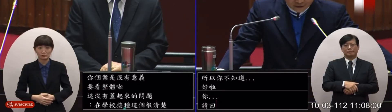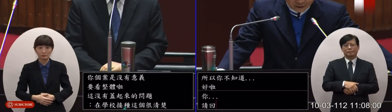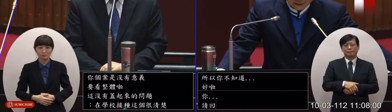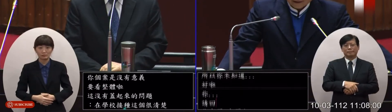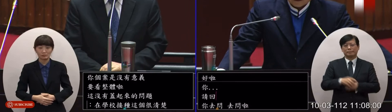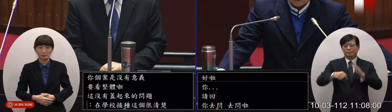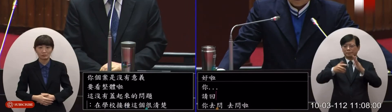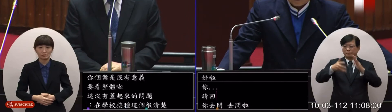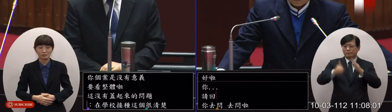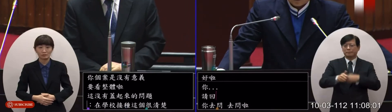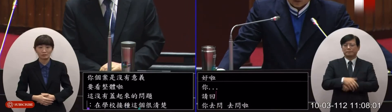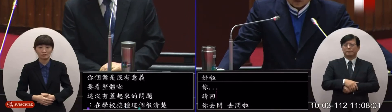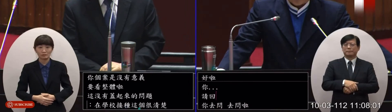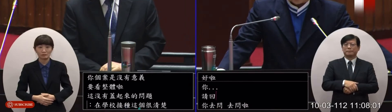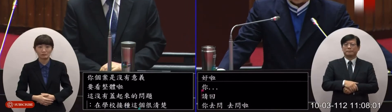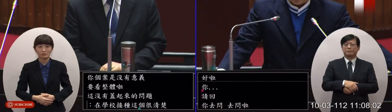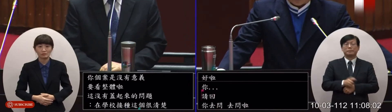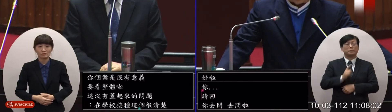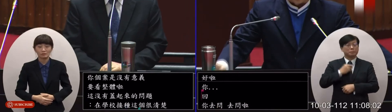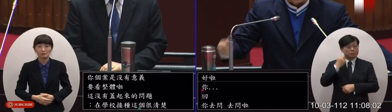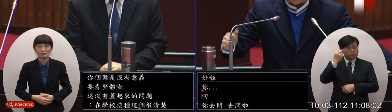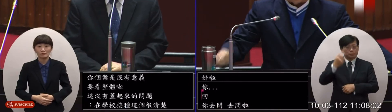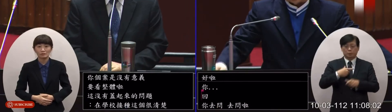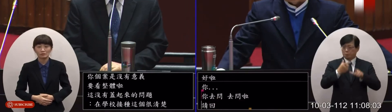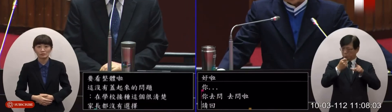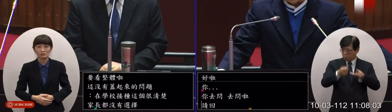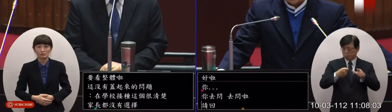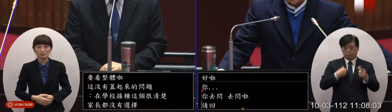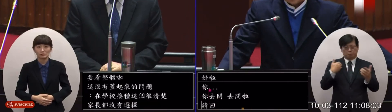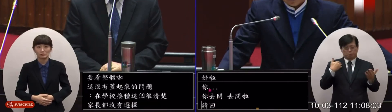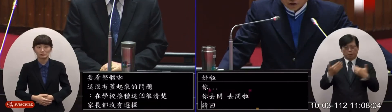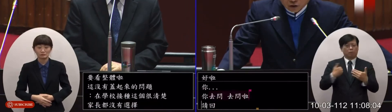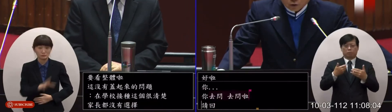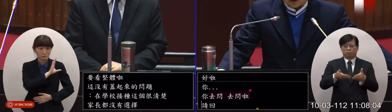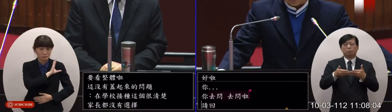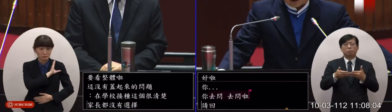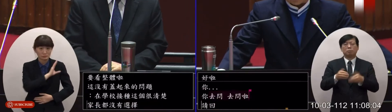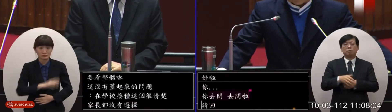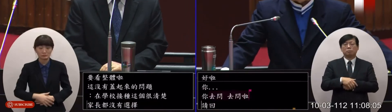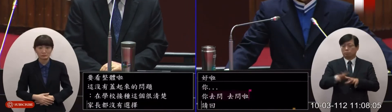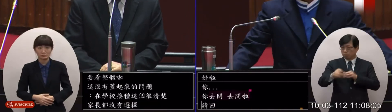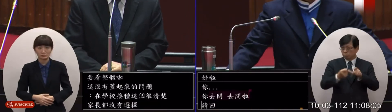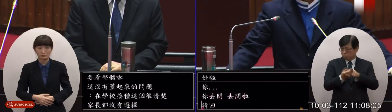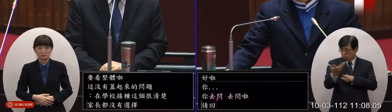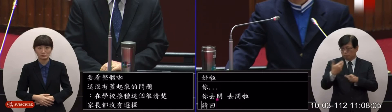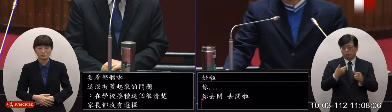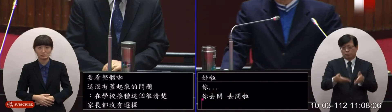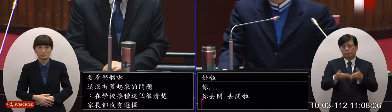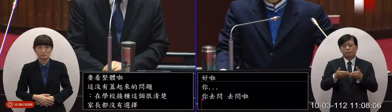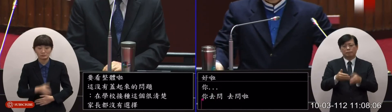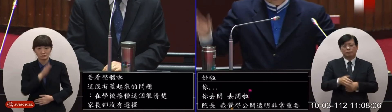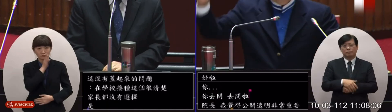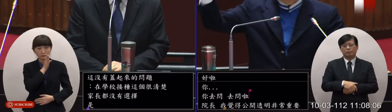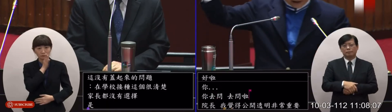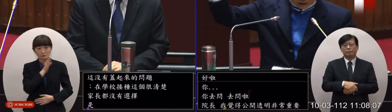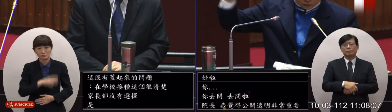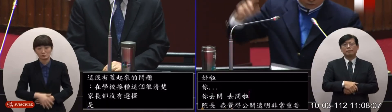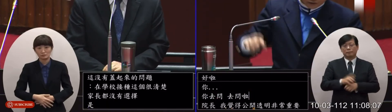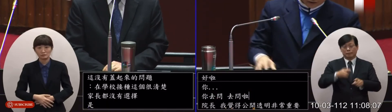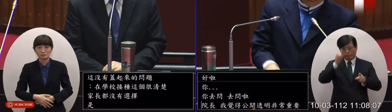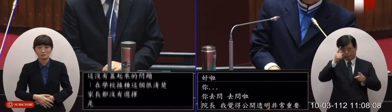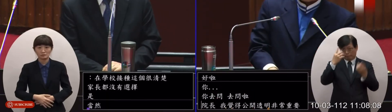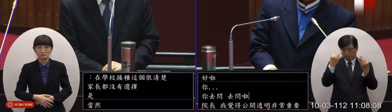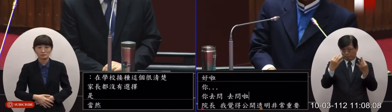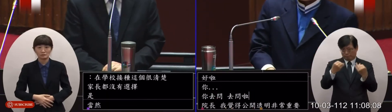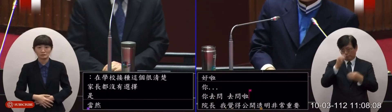院長我覺得公開透明非常重要當然直訊公開非常重要是我給你看一個